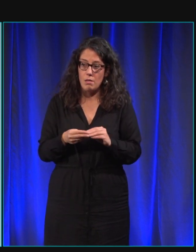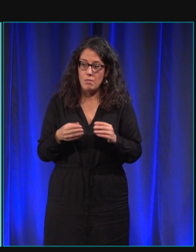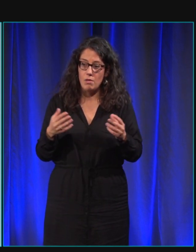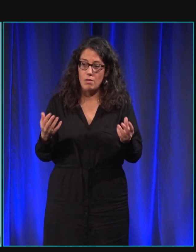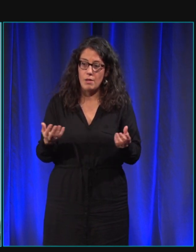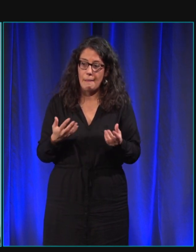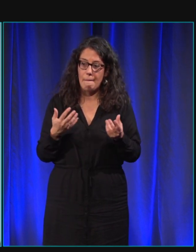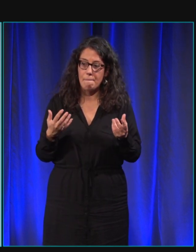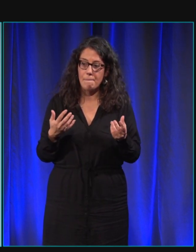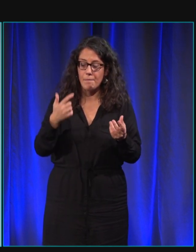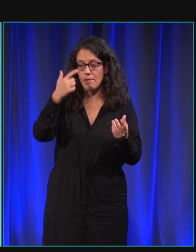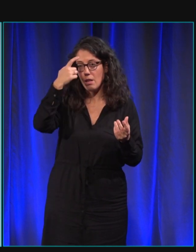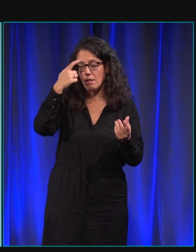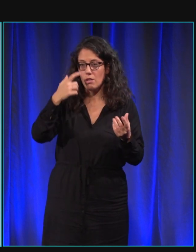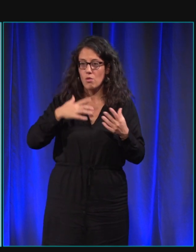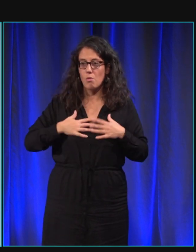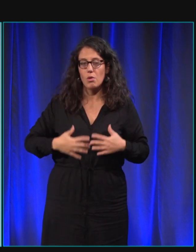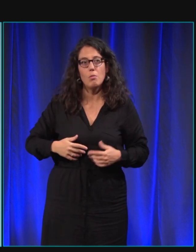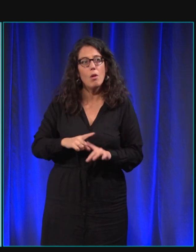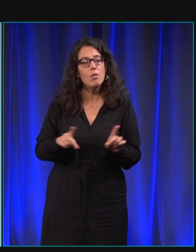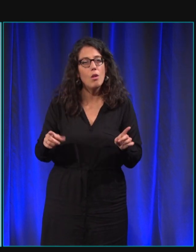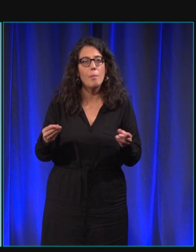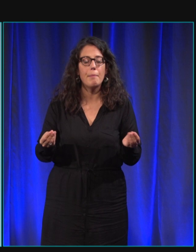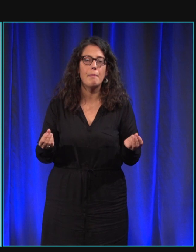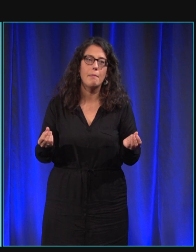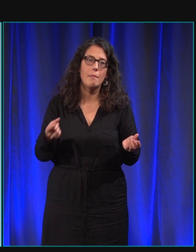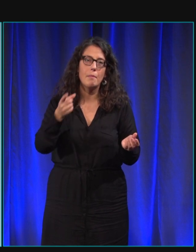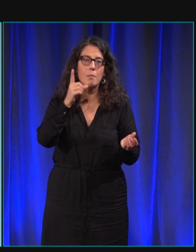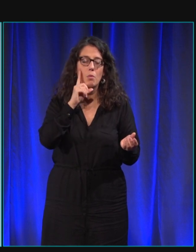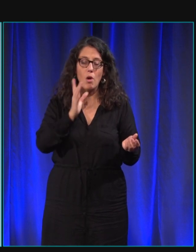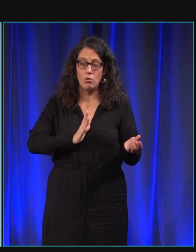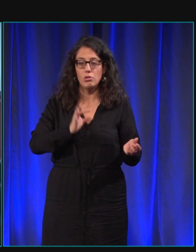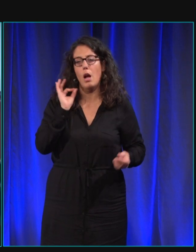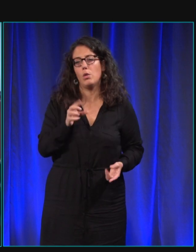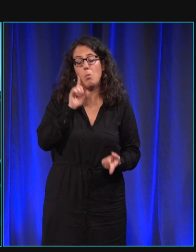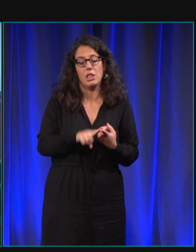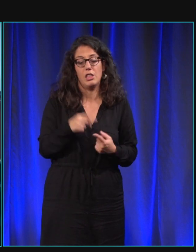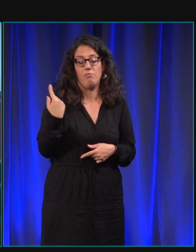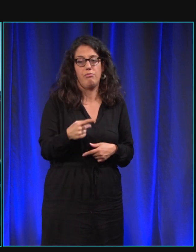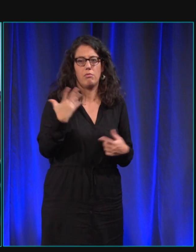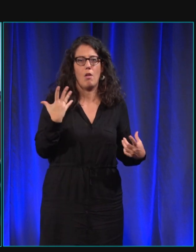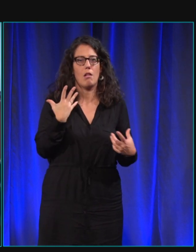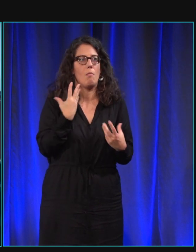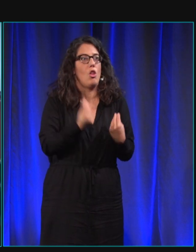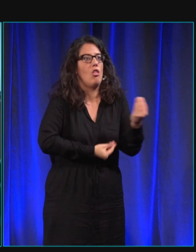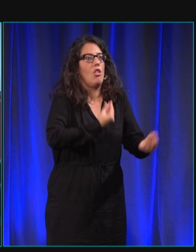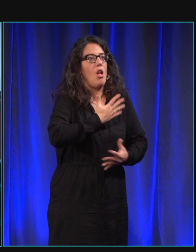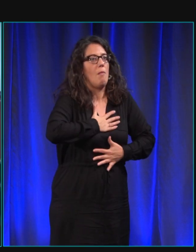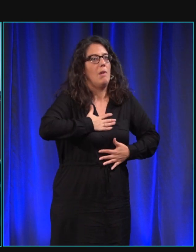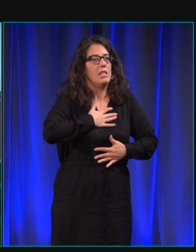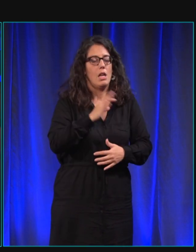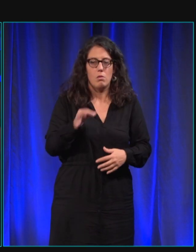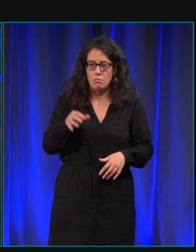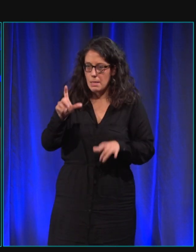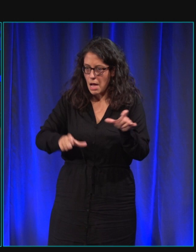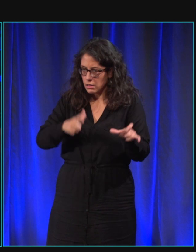non pas de comportement parce que le chien il se met toujours en quatre pour satisfaire son maître mais les gens ne se rendent